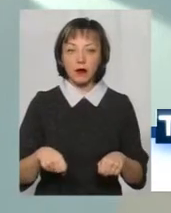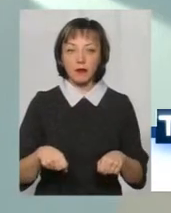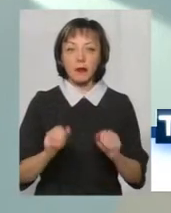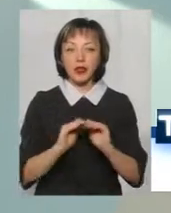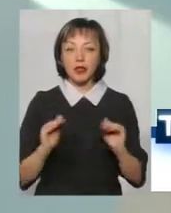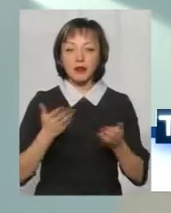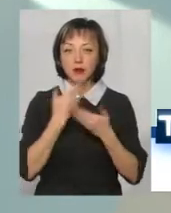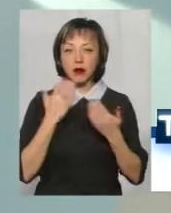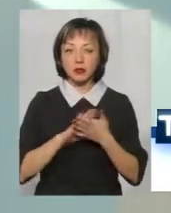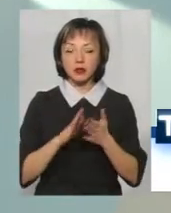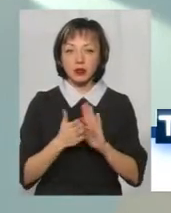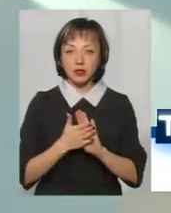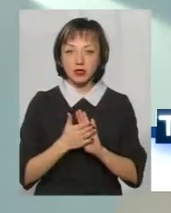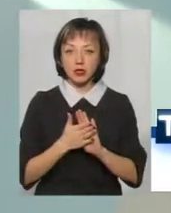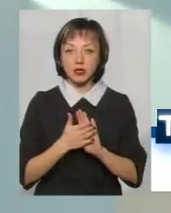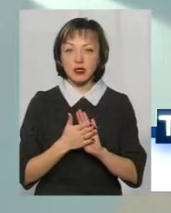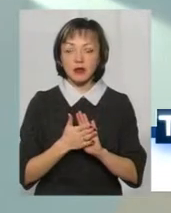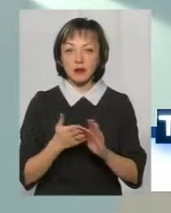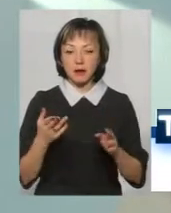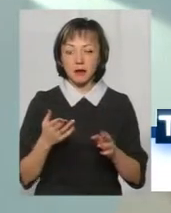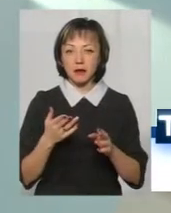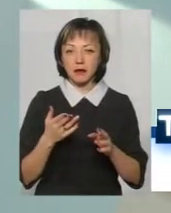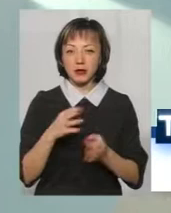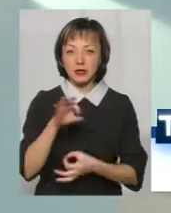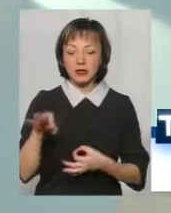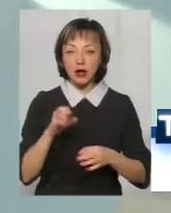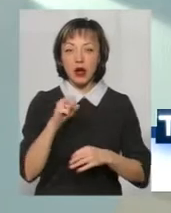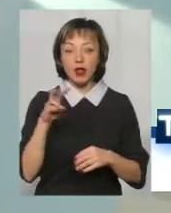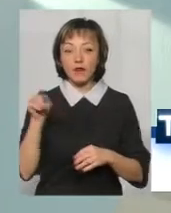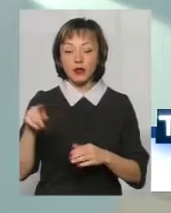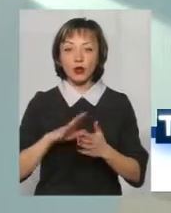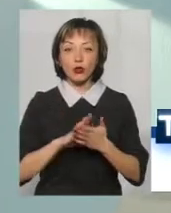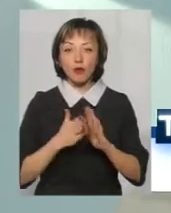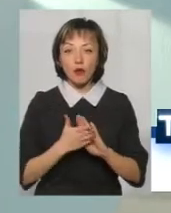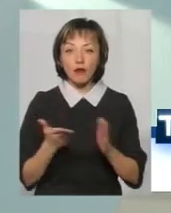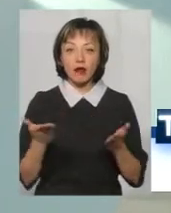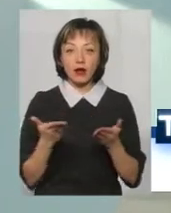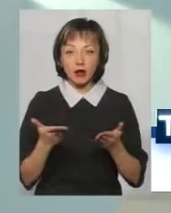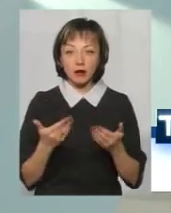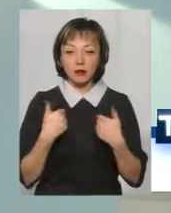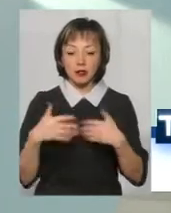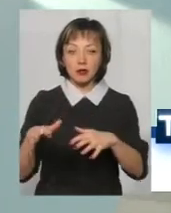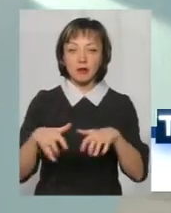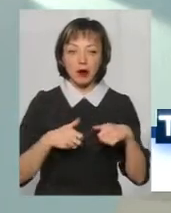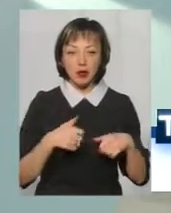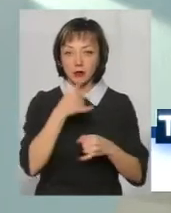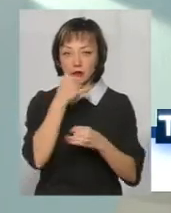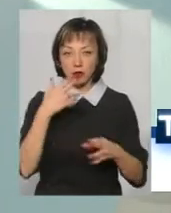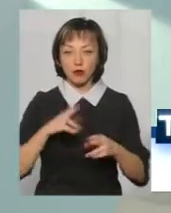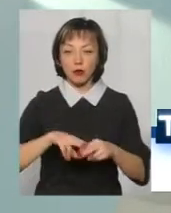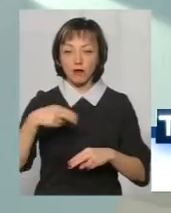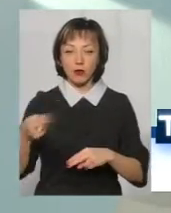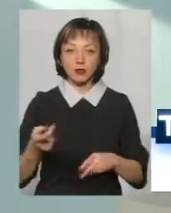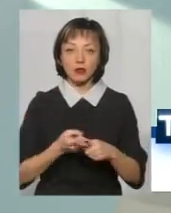прав, діти не мають статусу дітей позбавлення батьківського піклування, але в ті умови, з яких ми їх забрали, ми не можемо